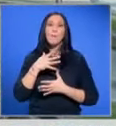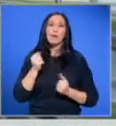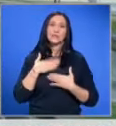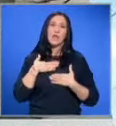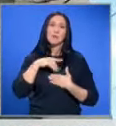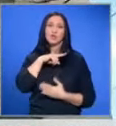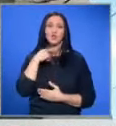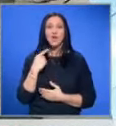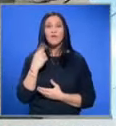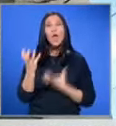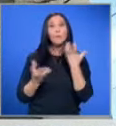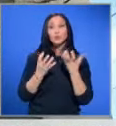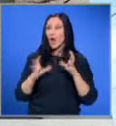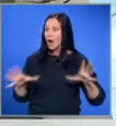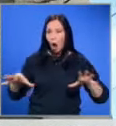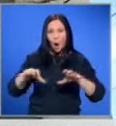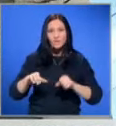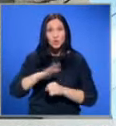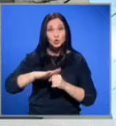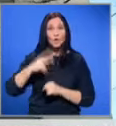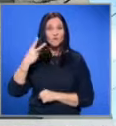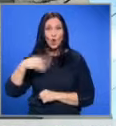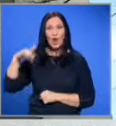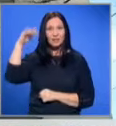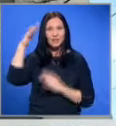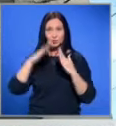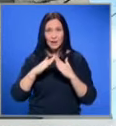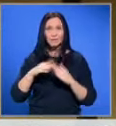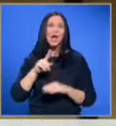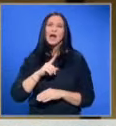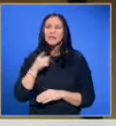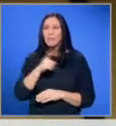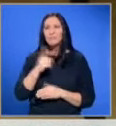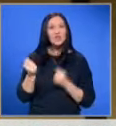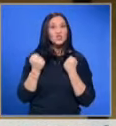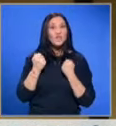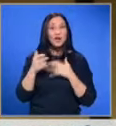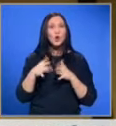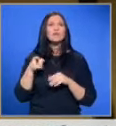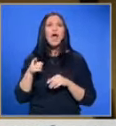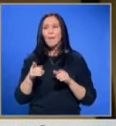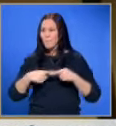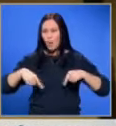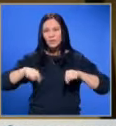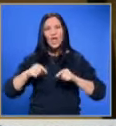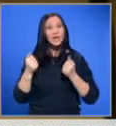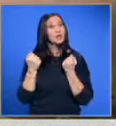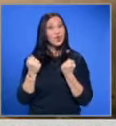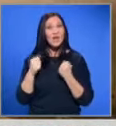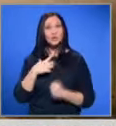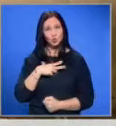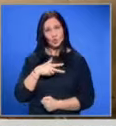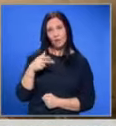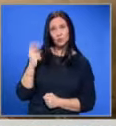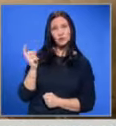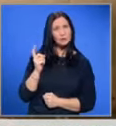има жертви. Пожарът е обхванал основно вторият аж от сградата, който е необитаем. Така помещенията, в които живеят социално слабите хора, не са